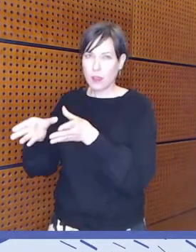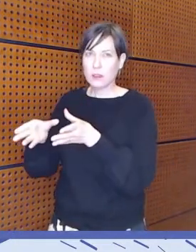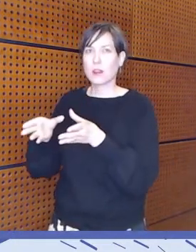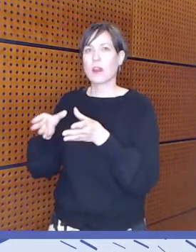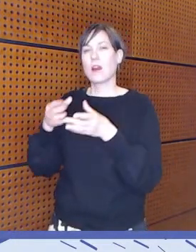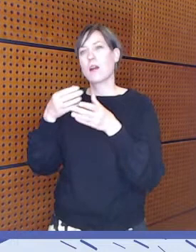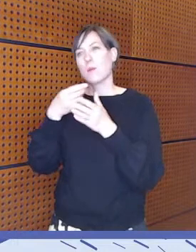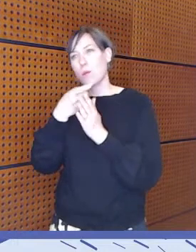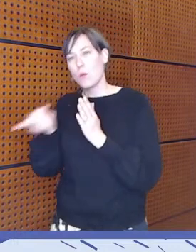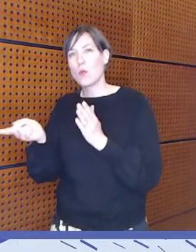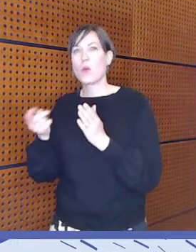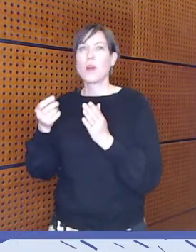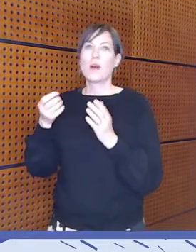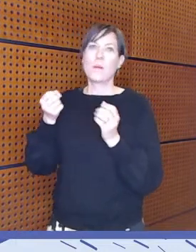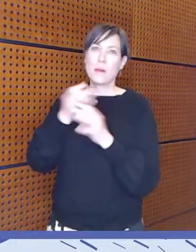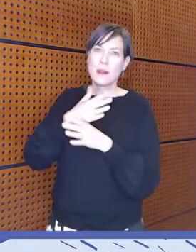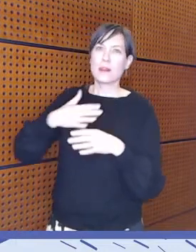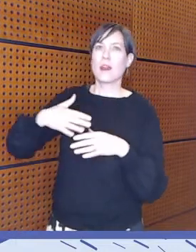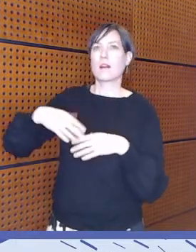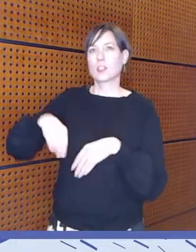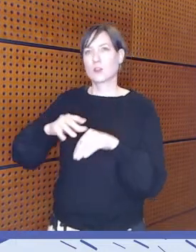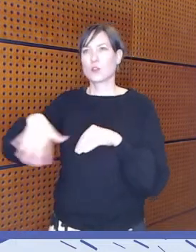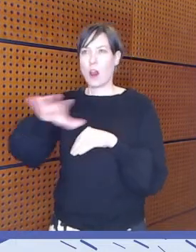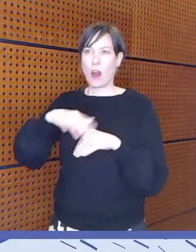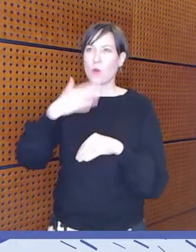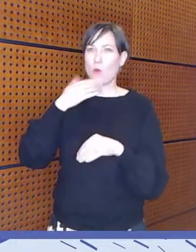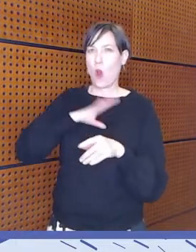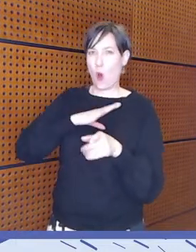mediakasvatusalalla olevien kanssa.